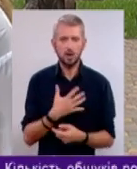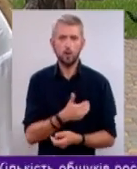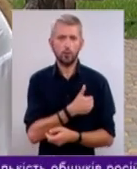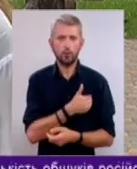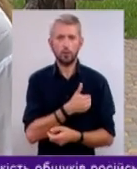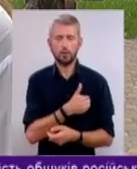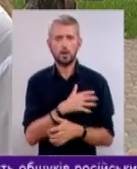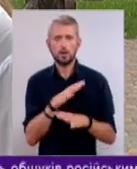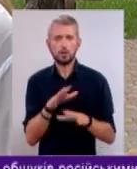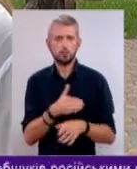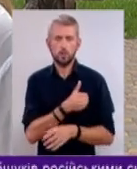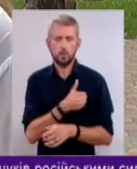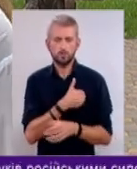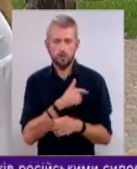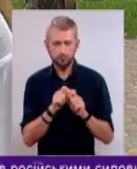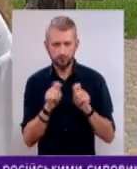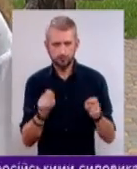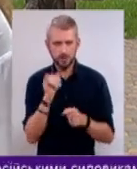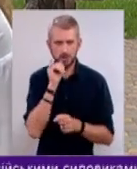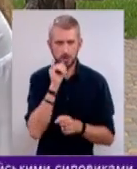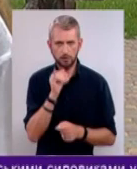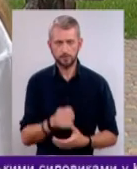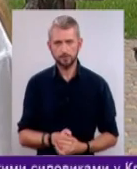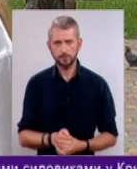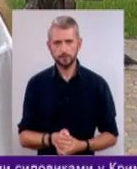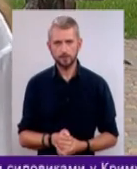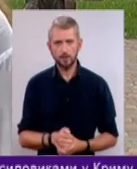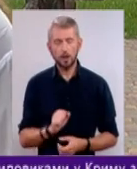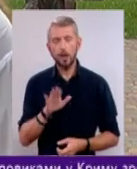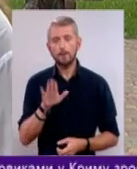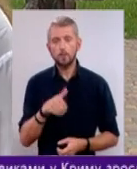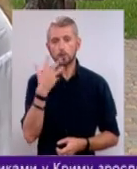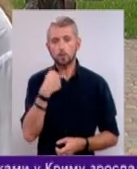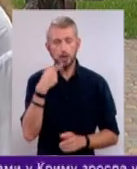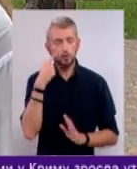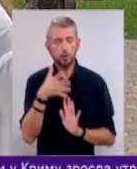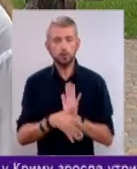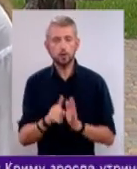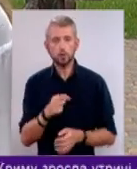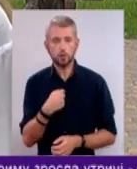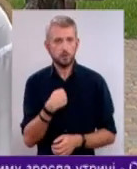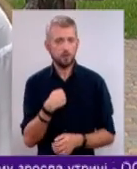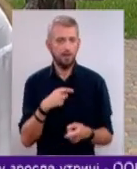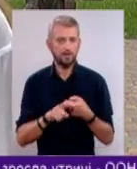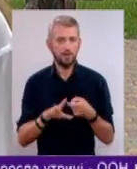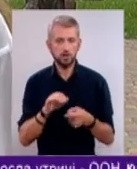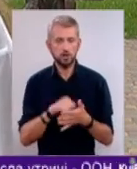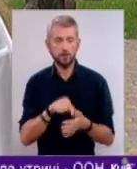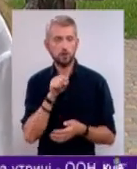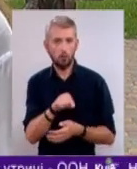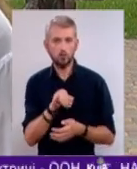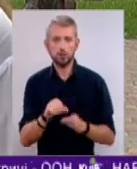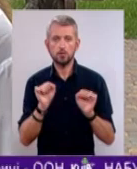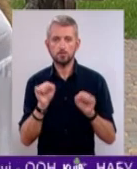судорожного зайти в соцмережу. А потім, коли я вже зрозуміла, що я незалежна від цього і